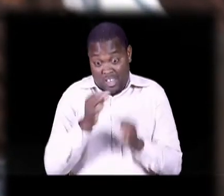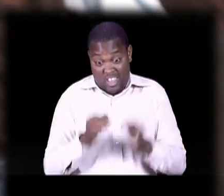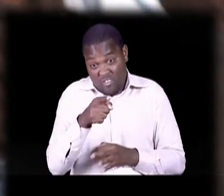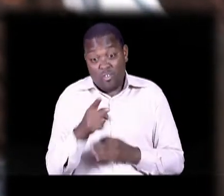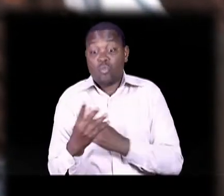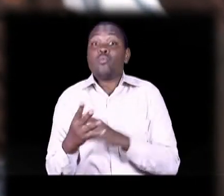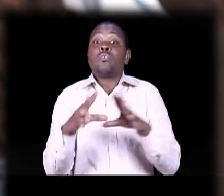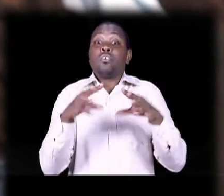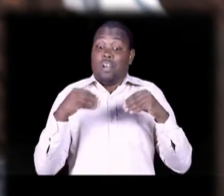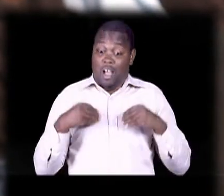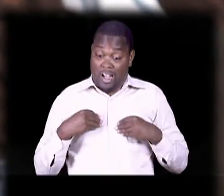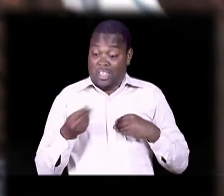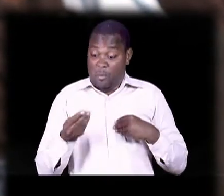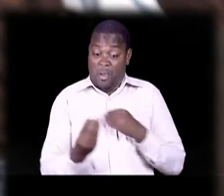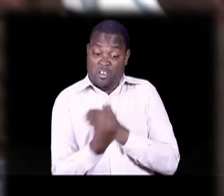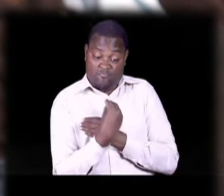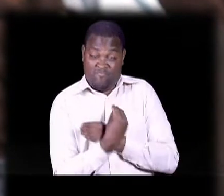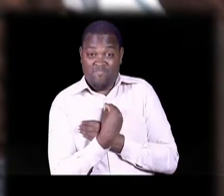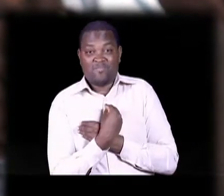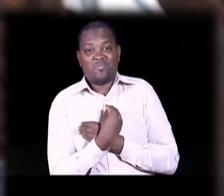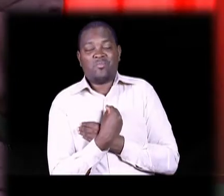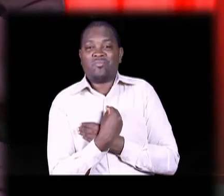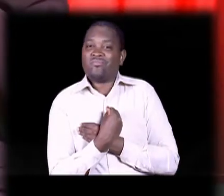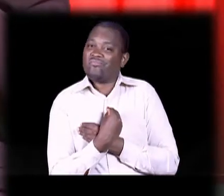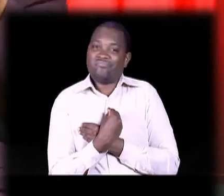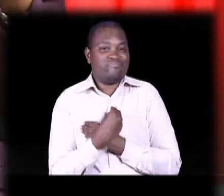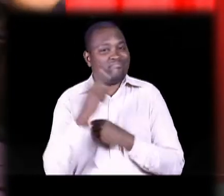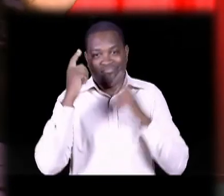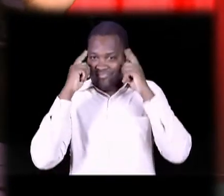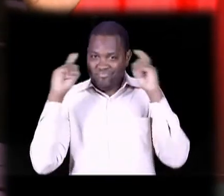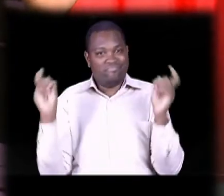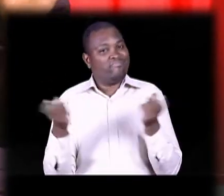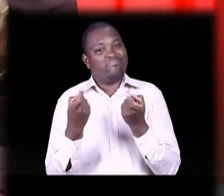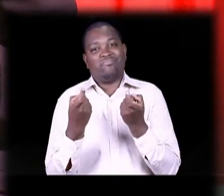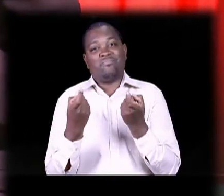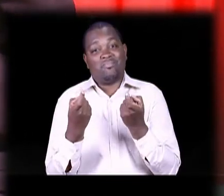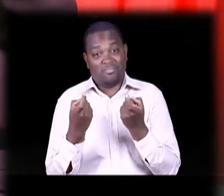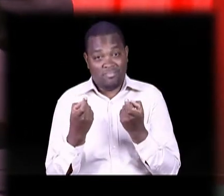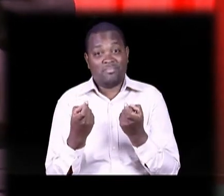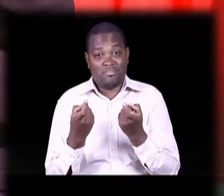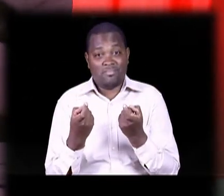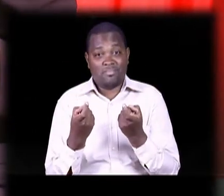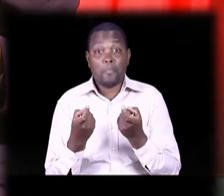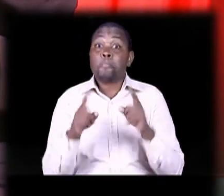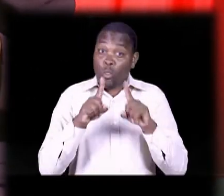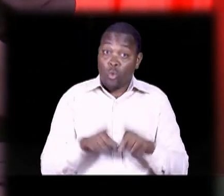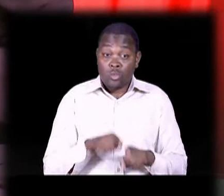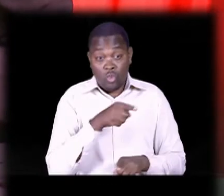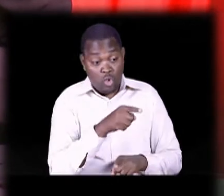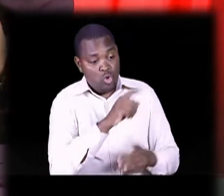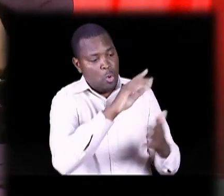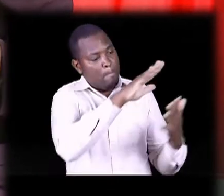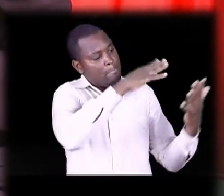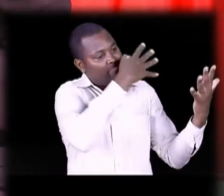Uhakikisha uyo mtu asha kupatia 1 milioni kwa api Mfukoni Ya kujitoa Alafu pia Unaeza fungwa paka miaka